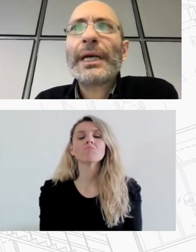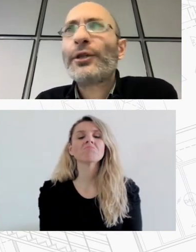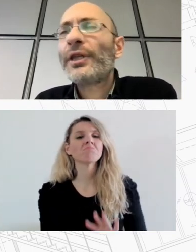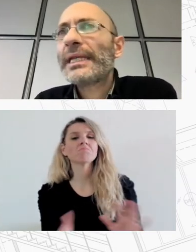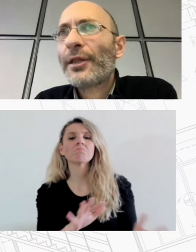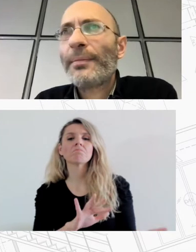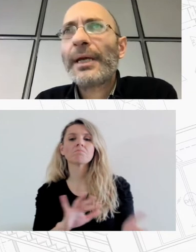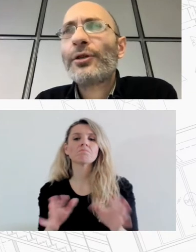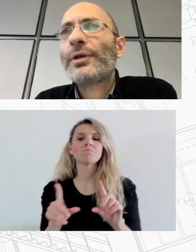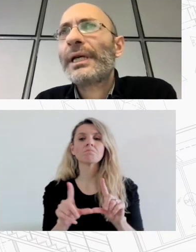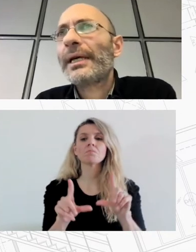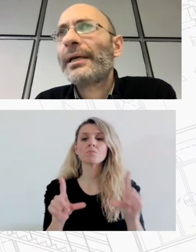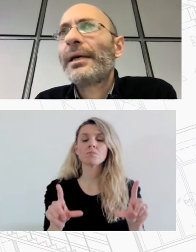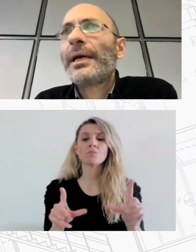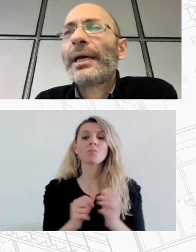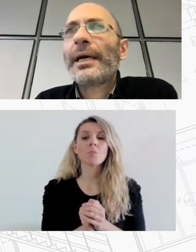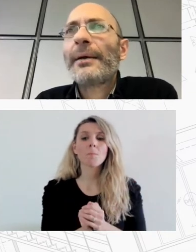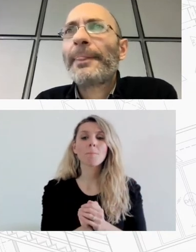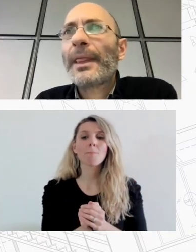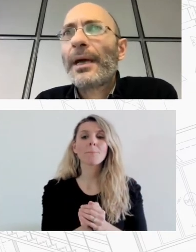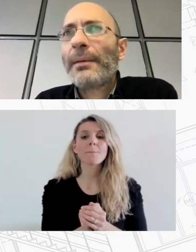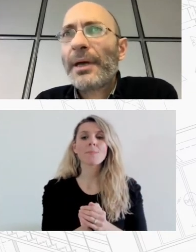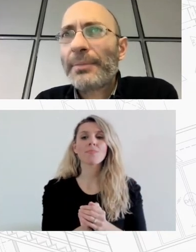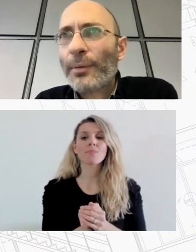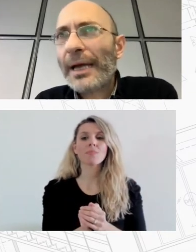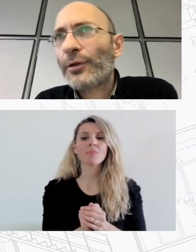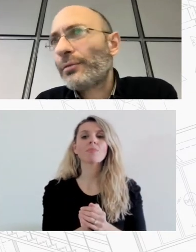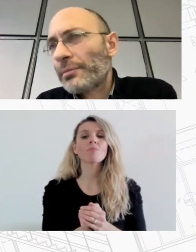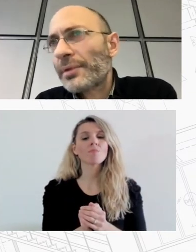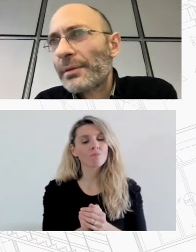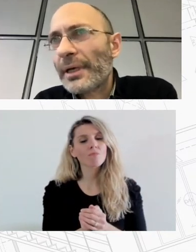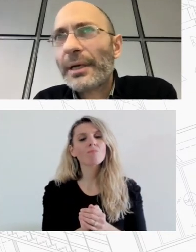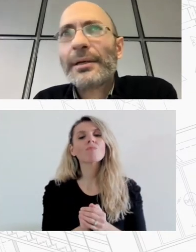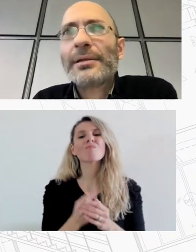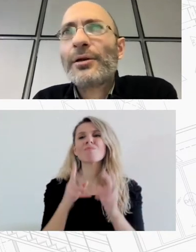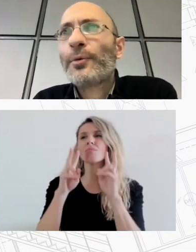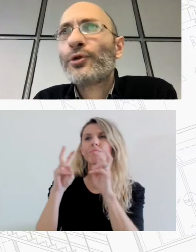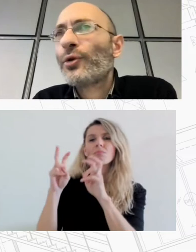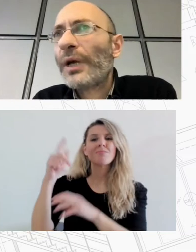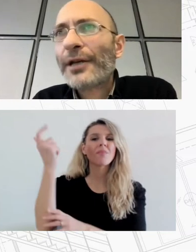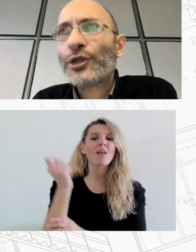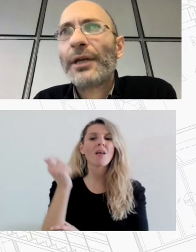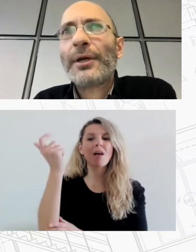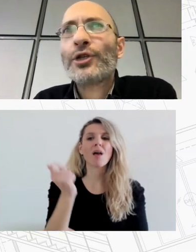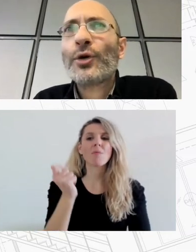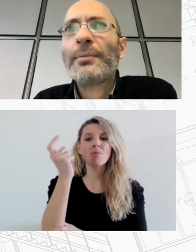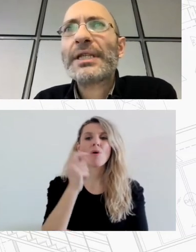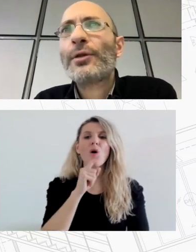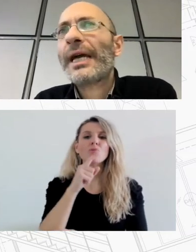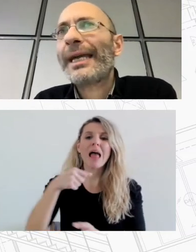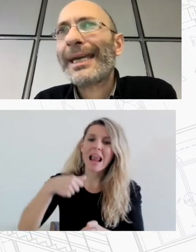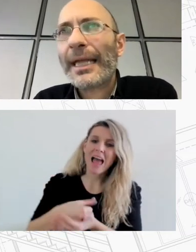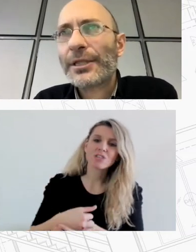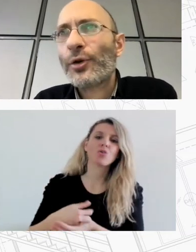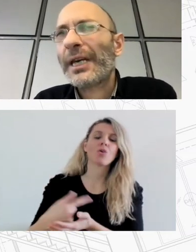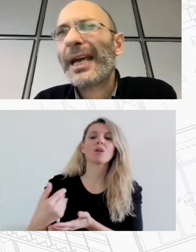κοιτώντας δεδομένα των επιδομάτων όπως το ελάχιστο εγγυημένο εισόδημα σχεδόν